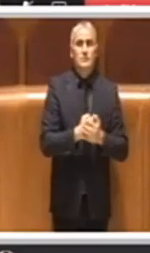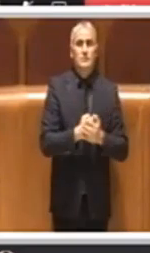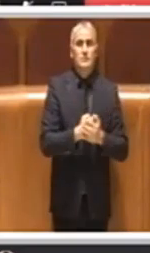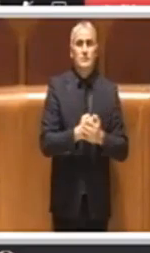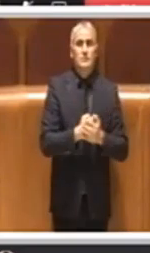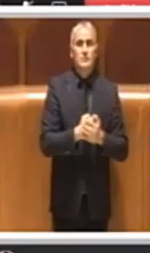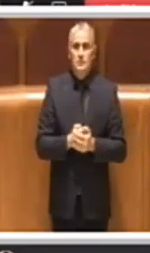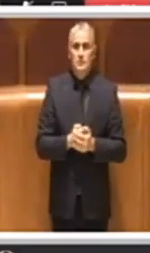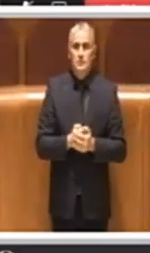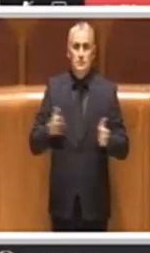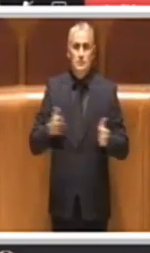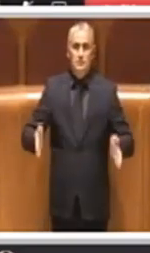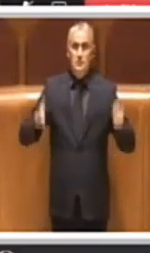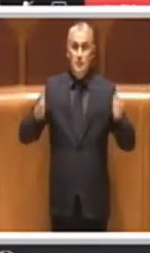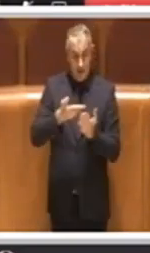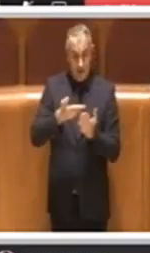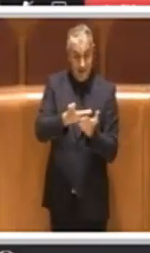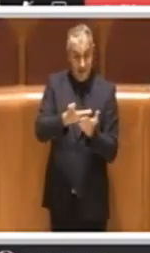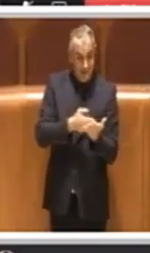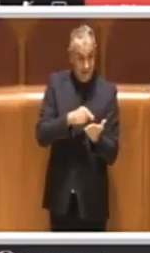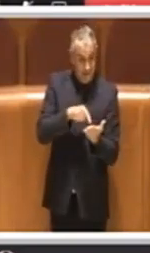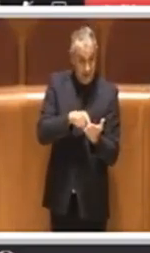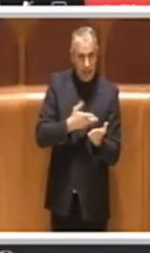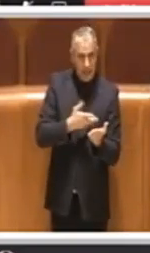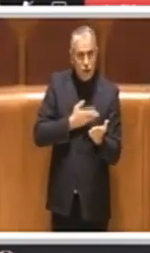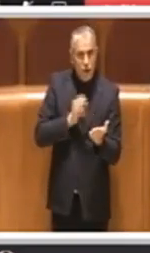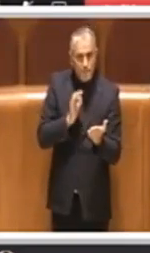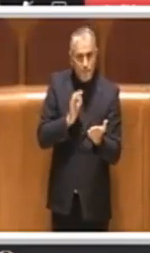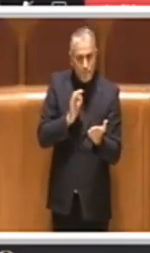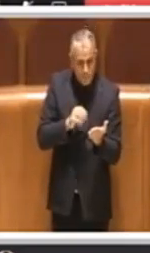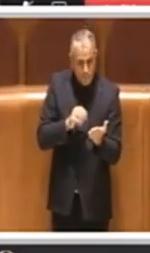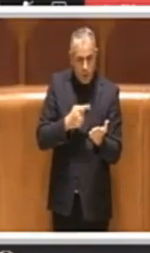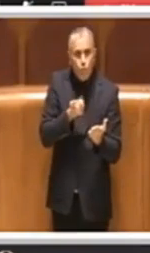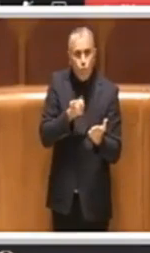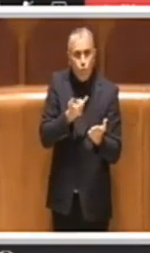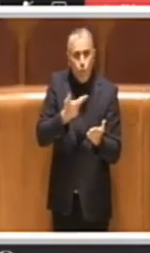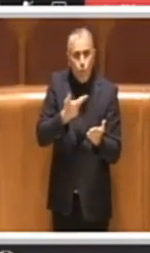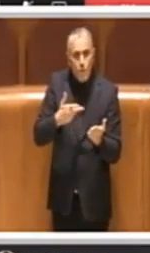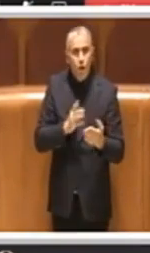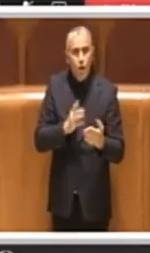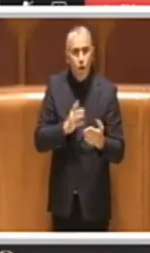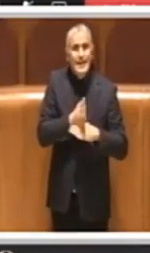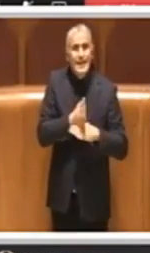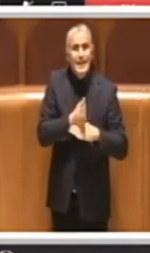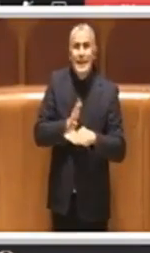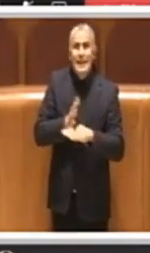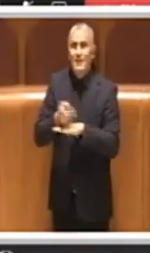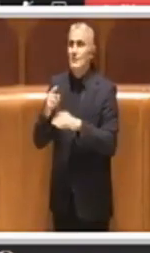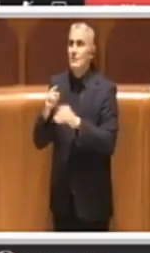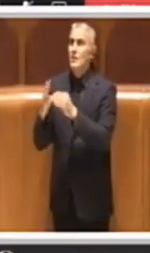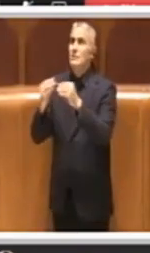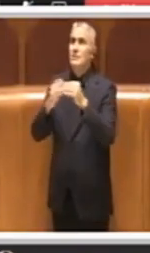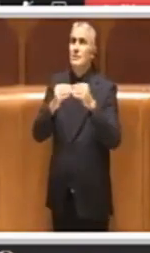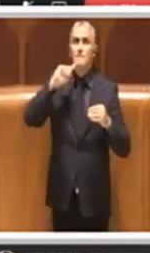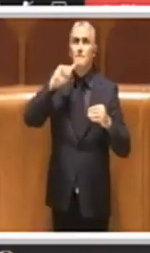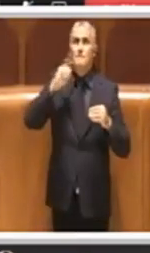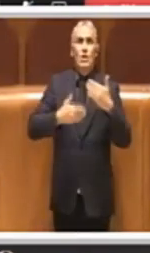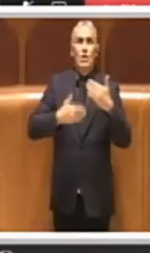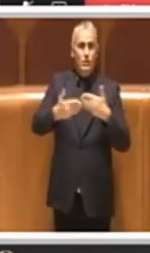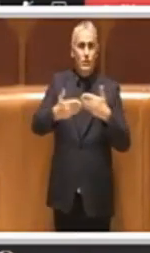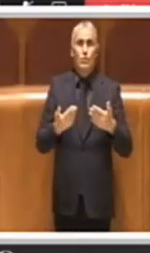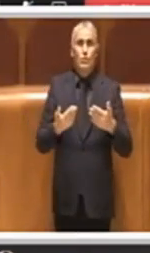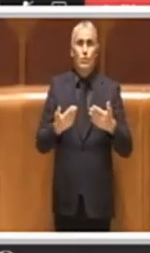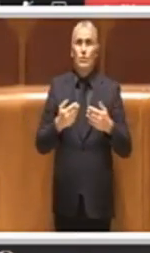documento c'è proprio l'indicazione degli interventi migliorativi, cioè è obbligatorio indicare anche quali sono i